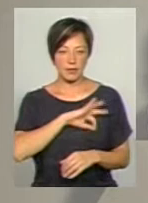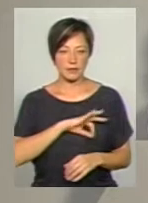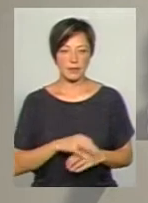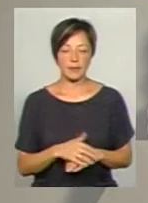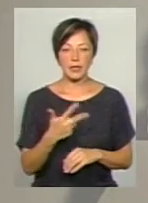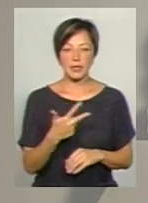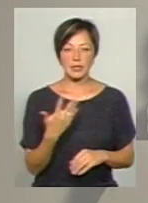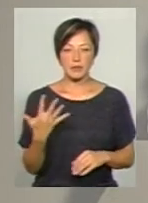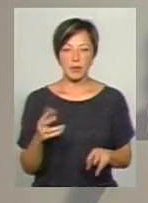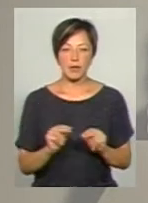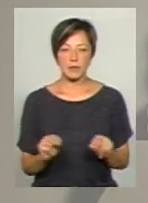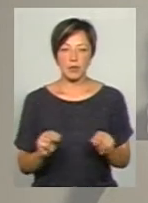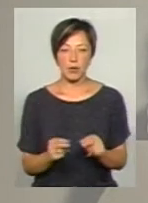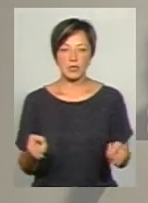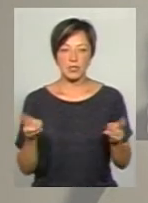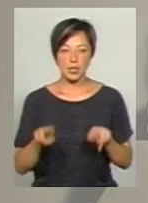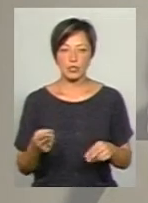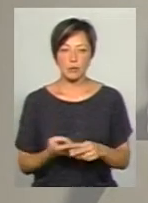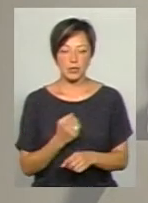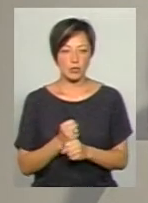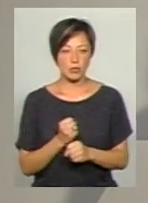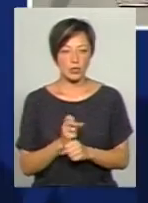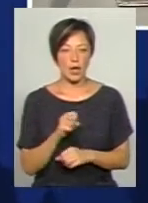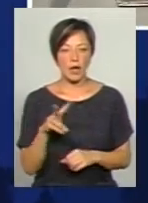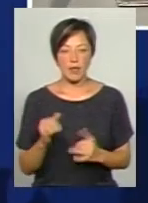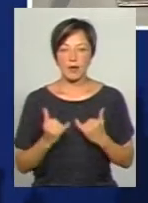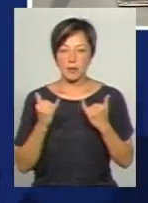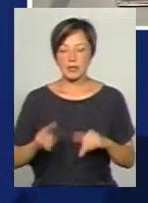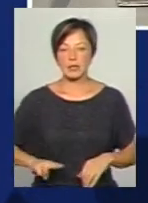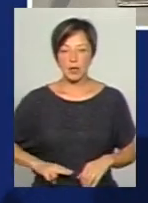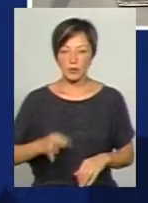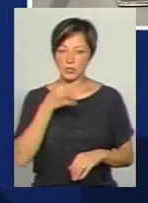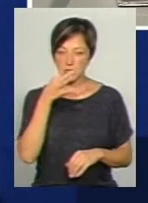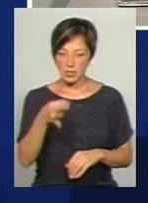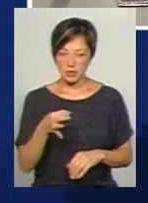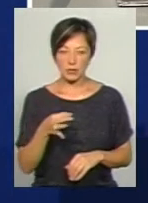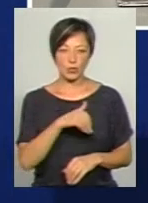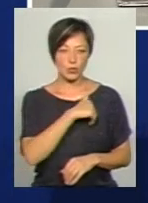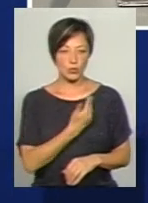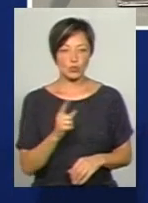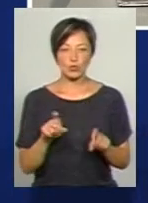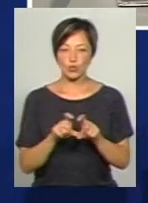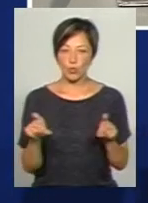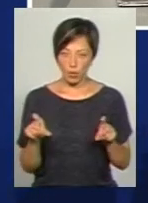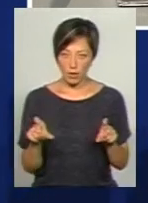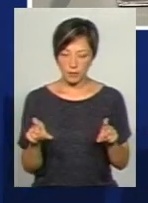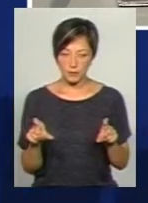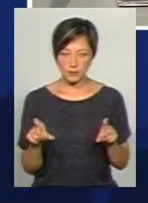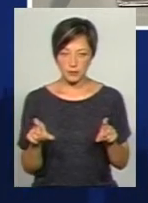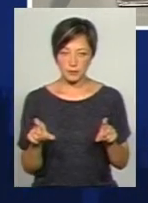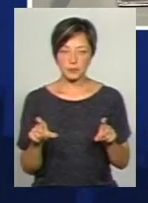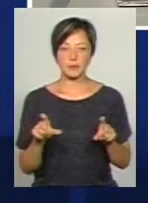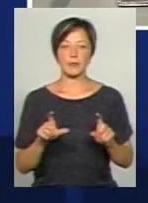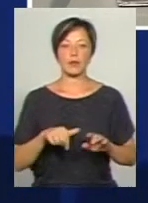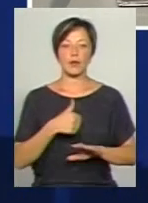35 педагогів залишаться без роботи. Але для пані директора я хотів би сказати, що школа за